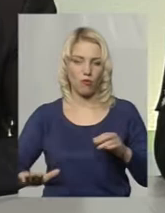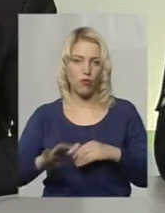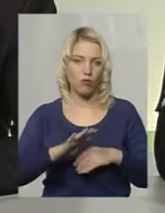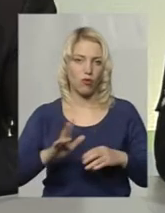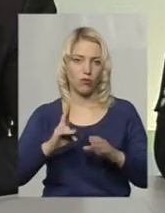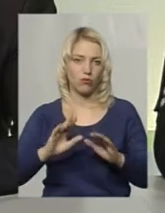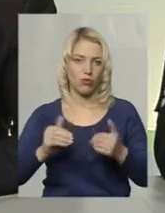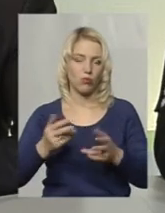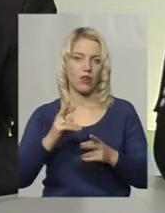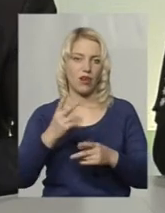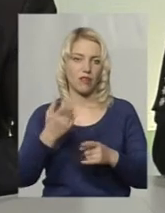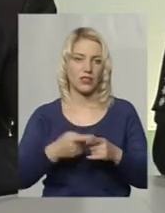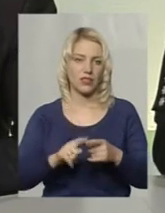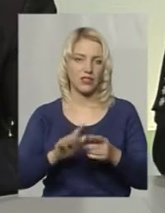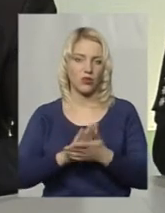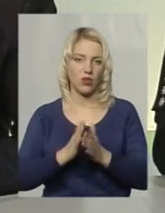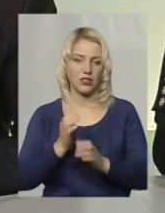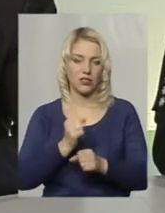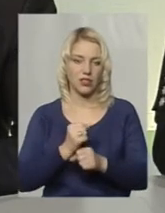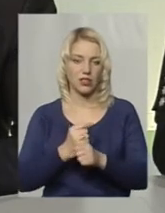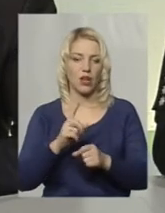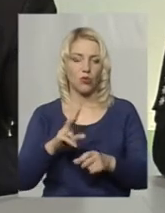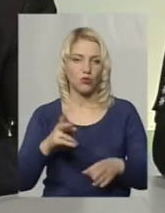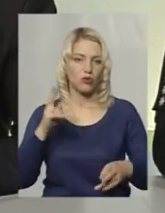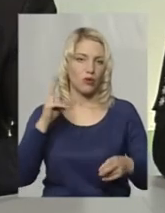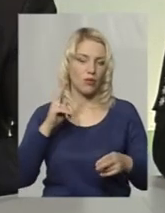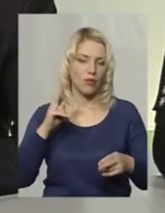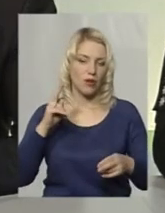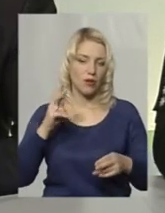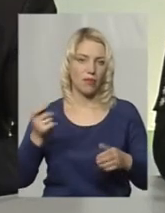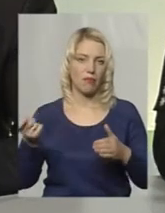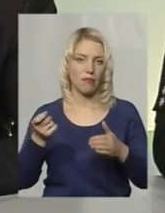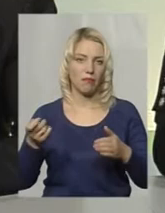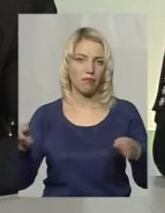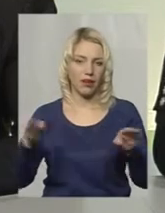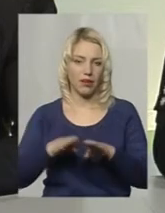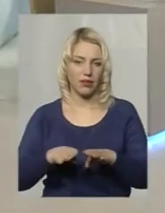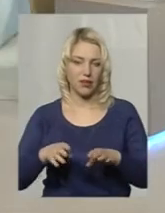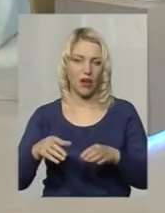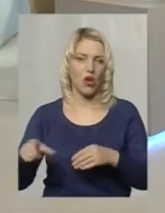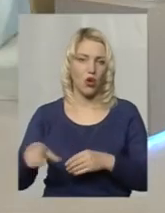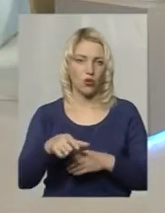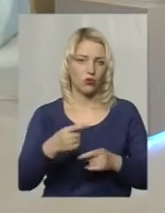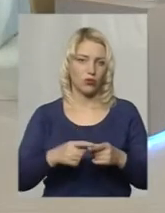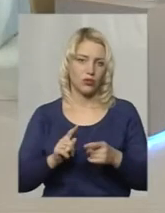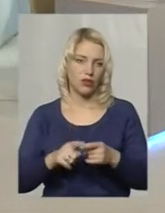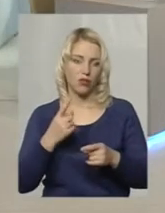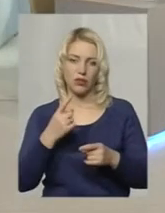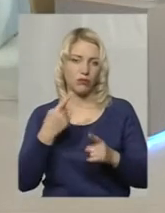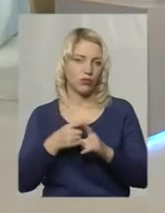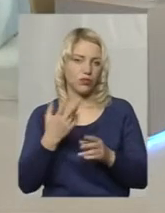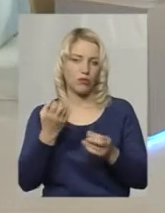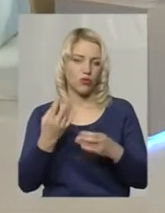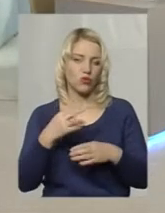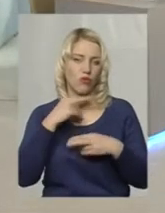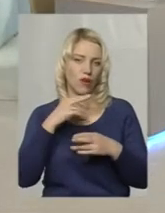вам в цій ситуації діяти. Тому що перекриття руху, воно єдиний, що дає плюс, це увагу журналістів, все. Тобто,